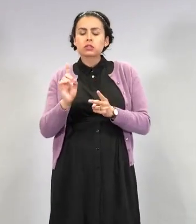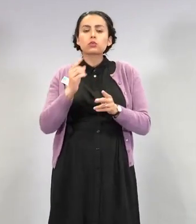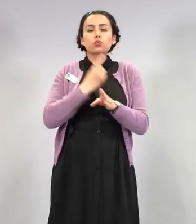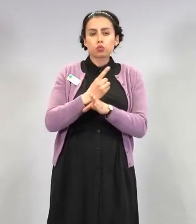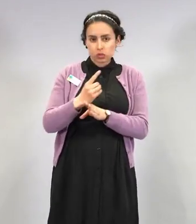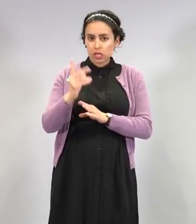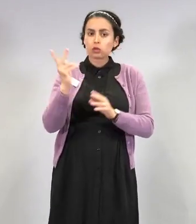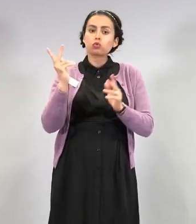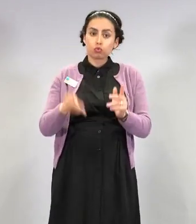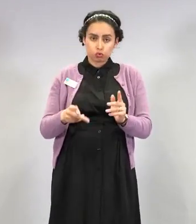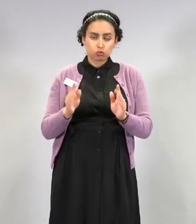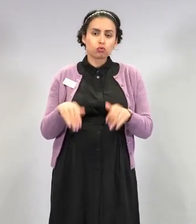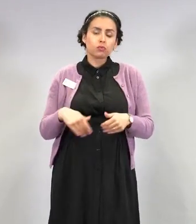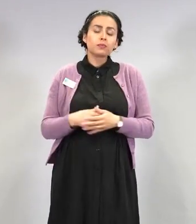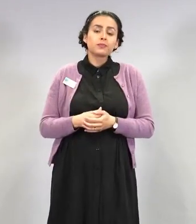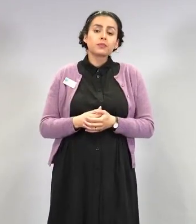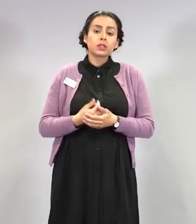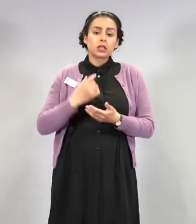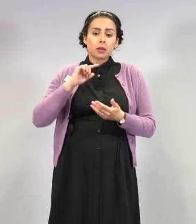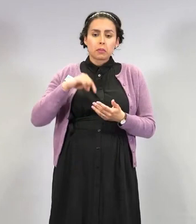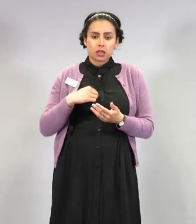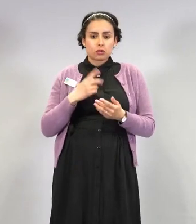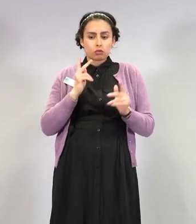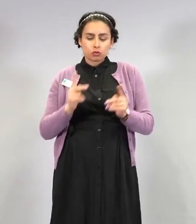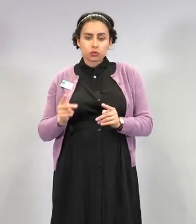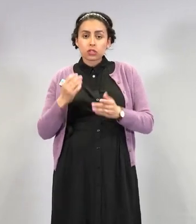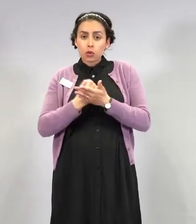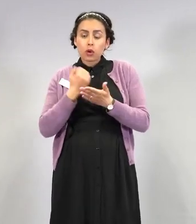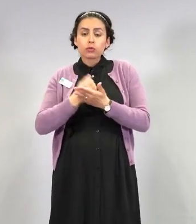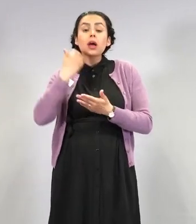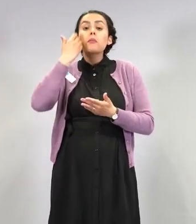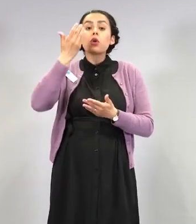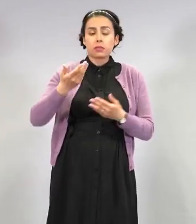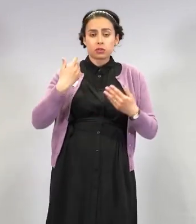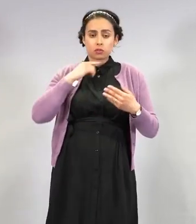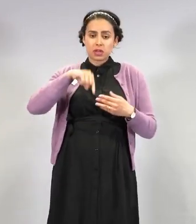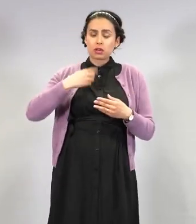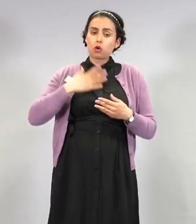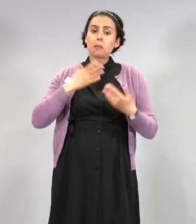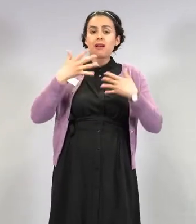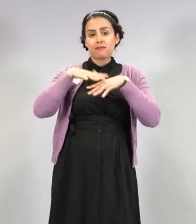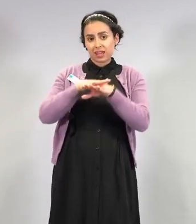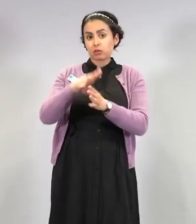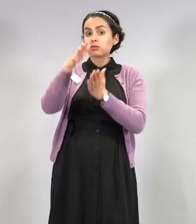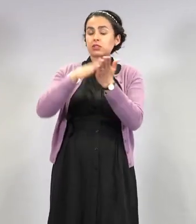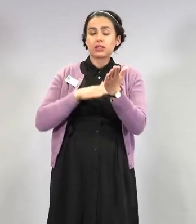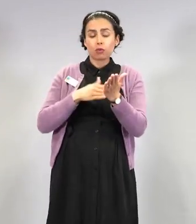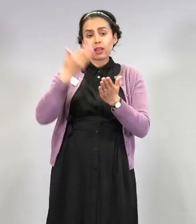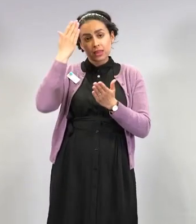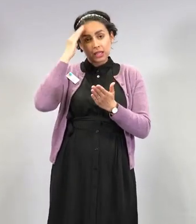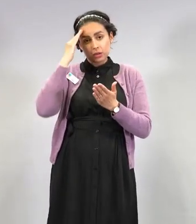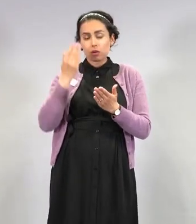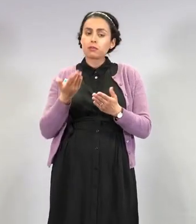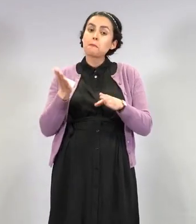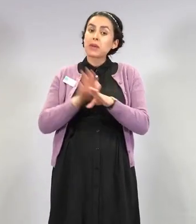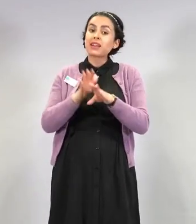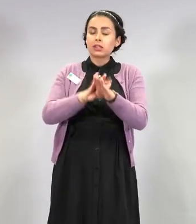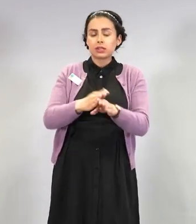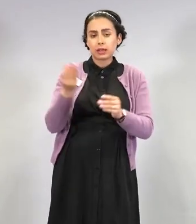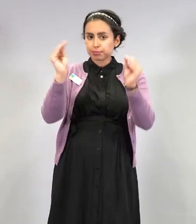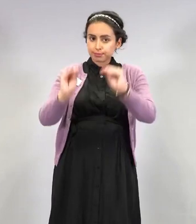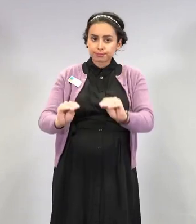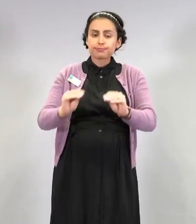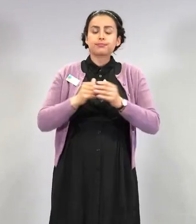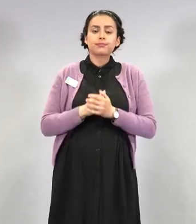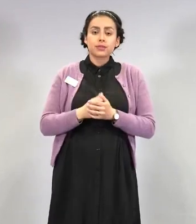Lisäksi hyödynnämme näitä saamiamme kysymyksiä, kun päivitämme verkkosivuillemme tietoa koronarokotteista. Saimme myös